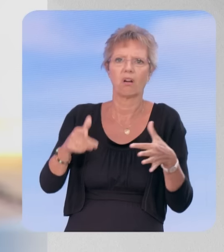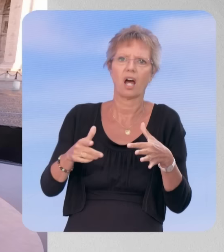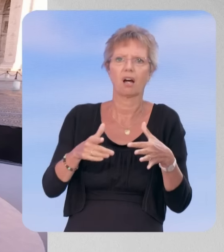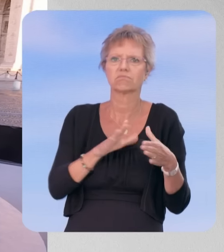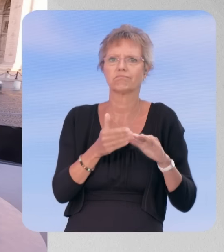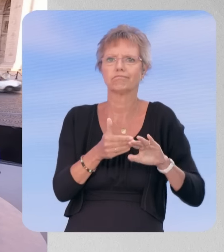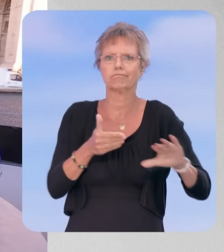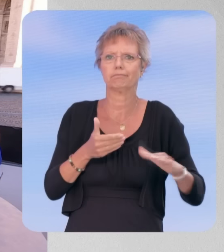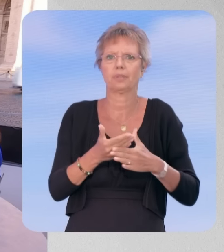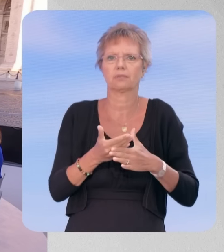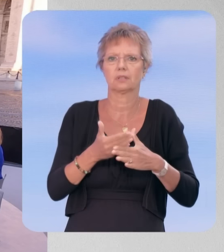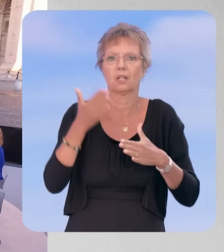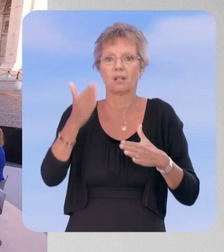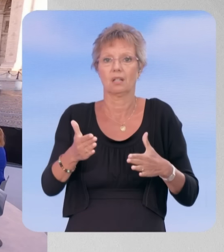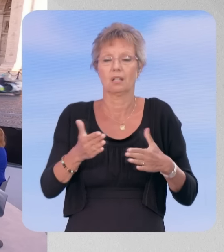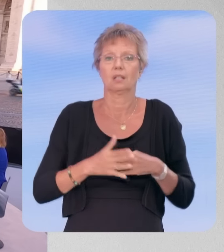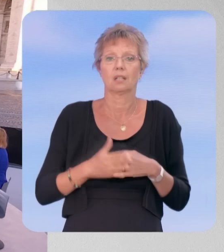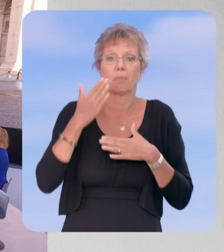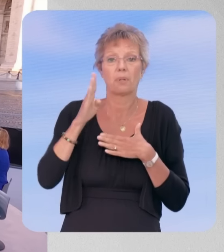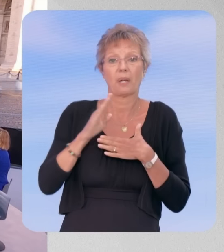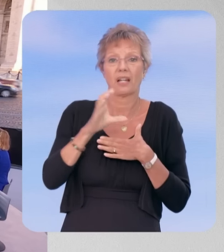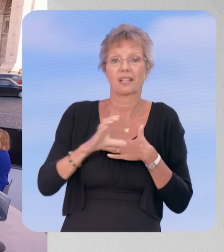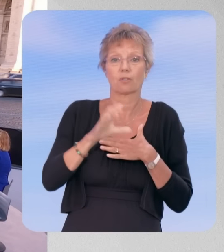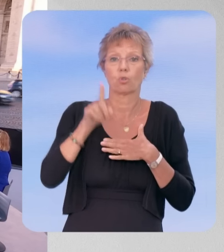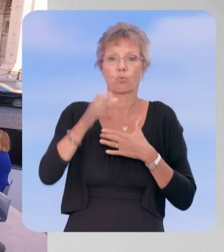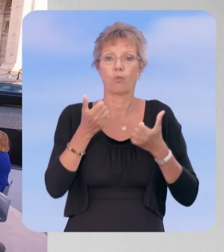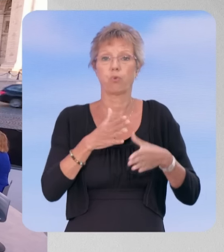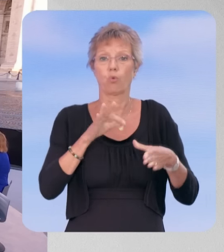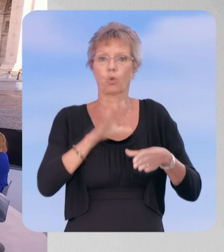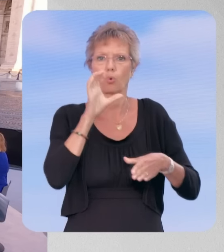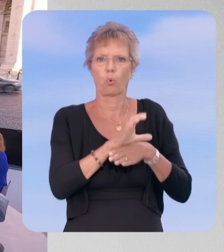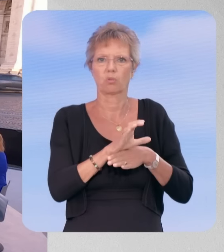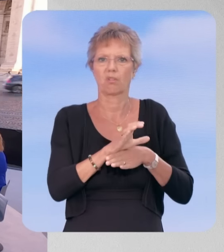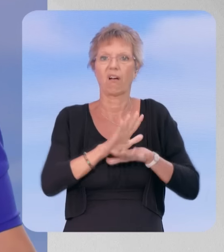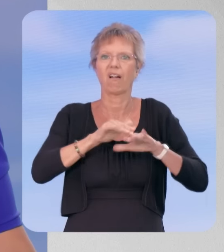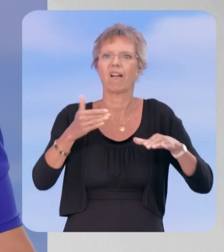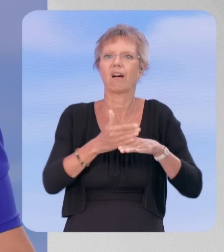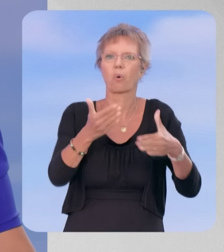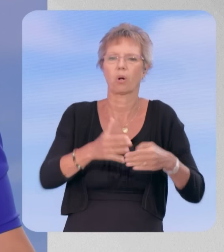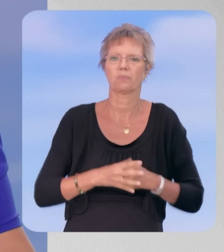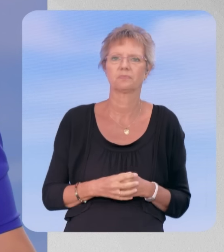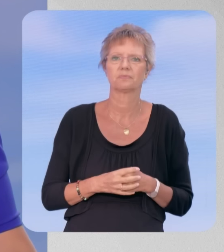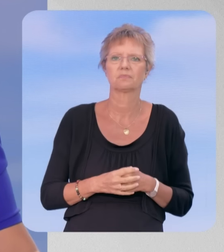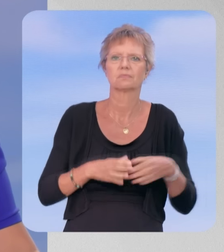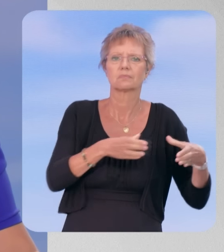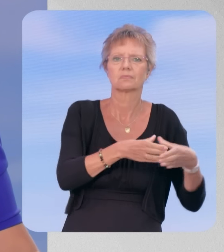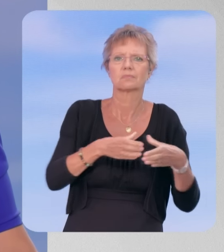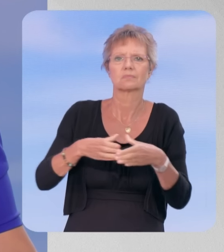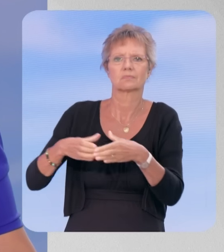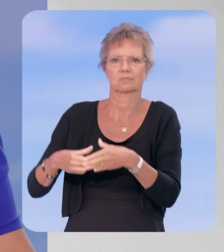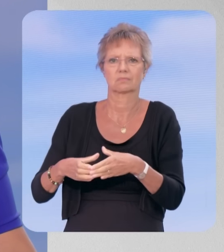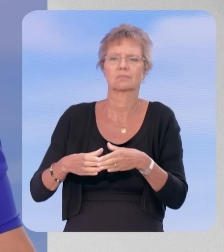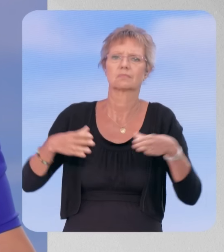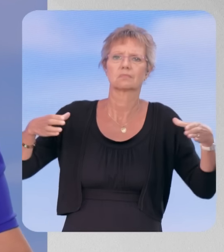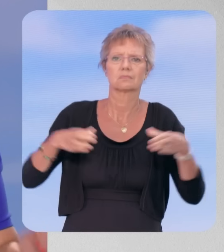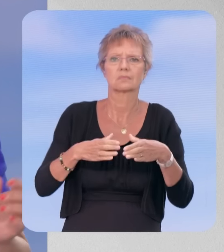proposeriez une motion de censure si Bernard Cazeneuve était à la tête d'un gouvernement ? – Je crois que les quatre formations du nouveau Fonds populaire sont alignées pour dire